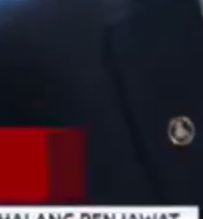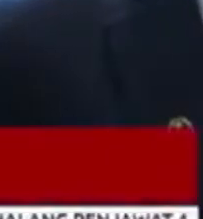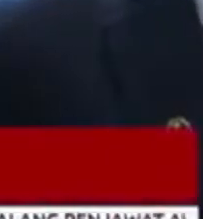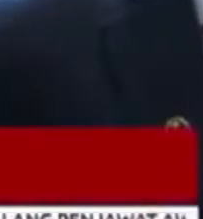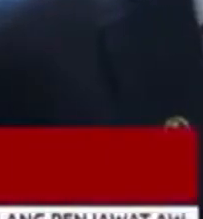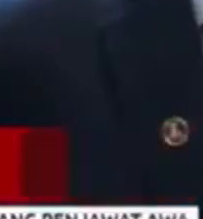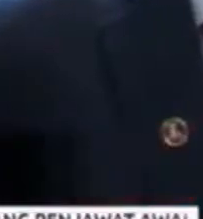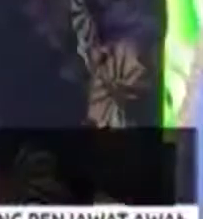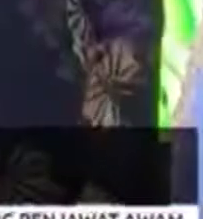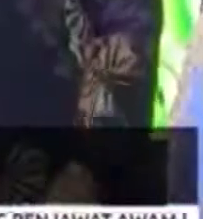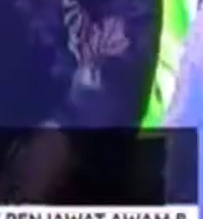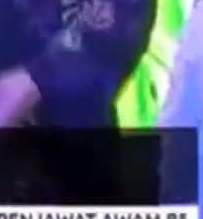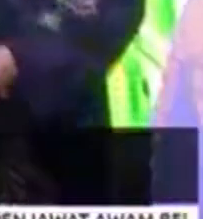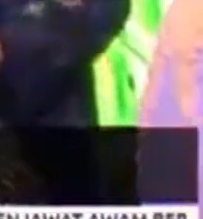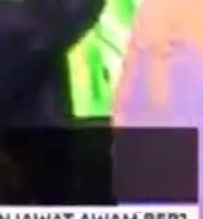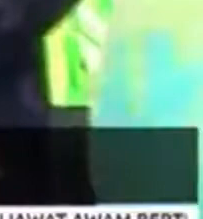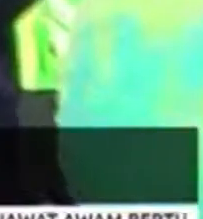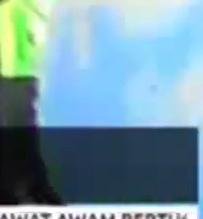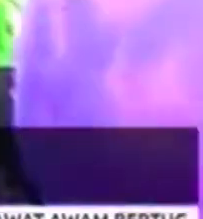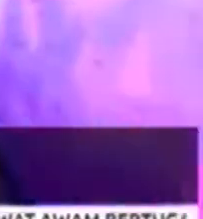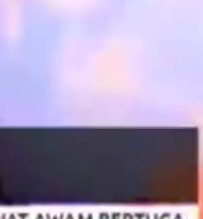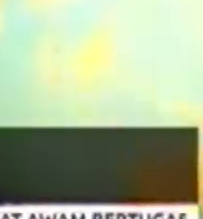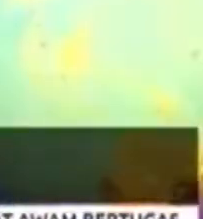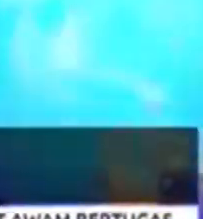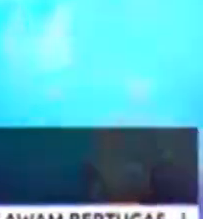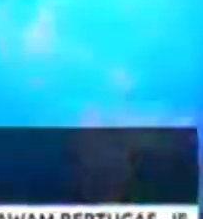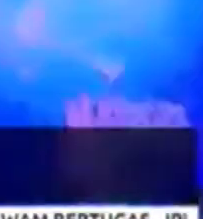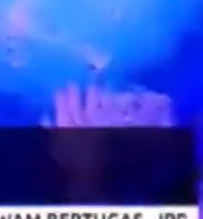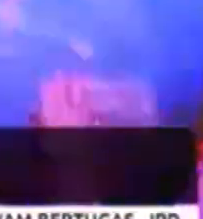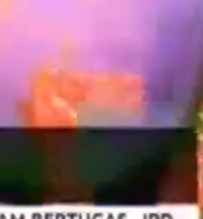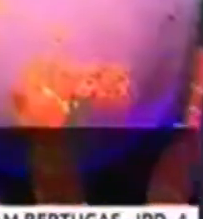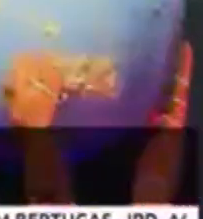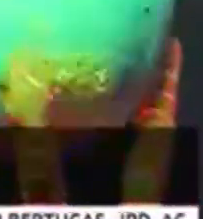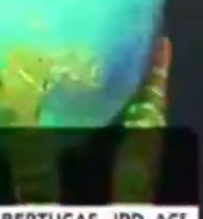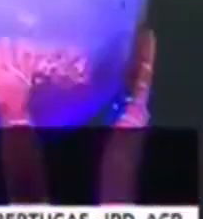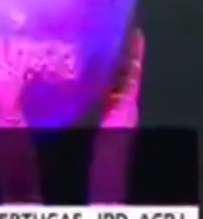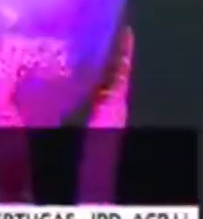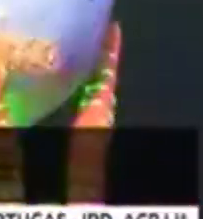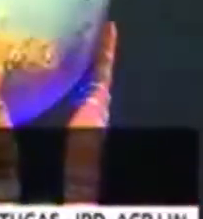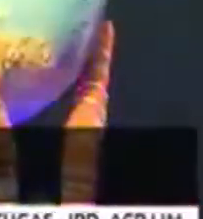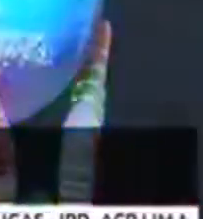Model Pertanian Estate Kaedah Profesional Urus Tanah Petani